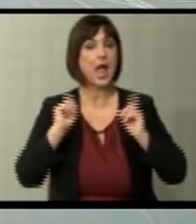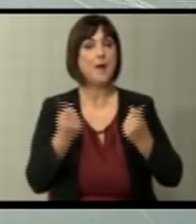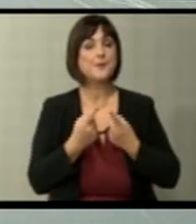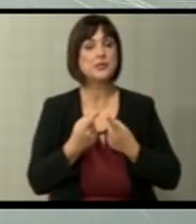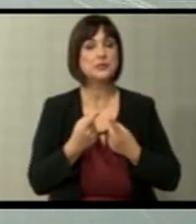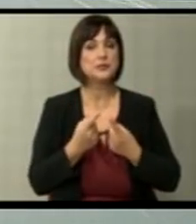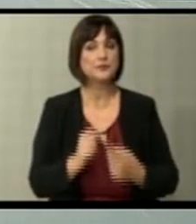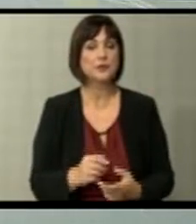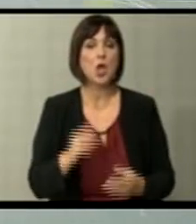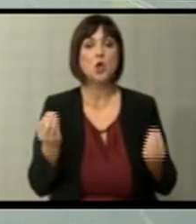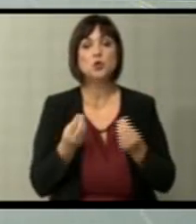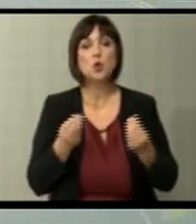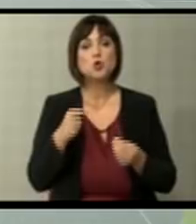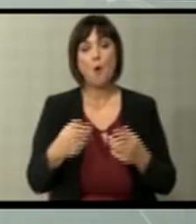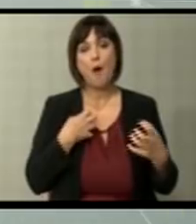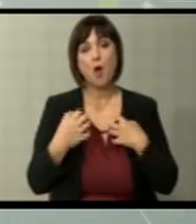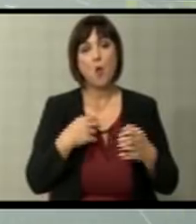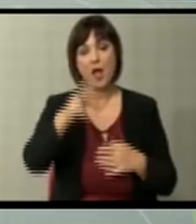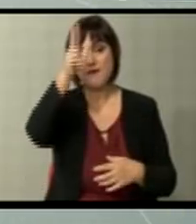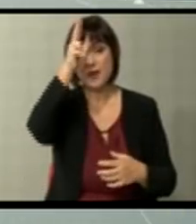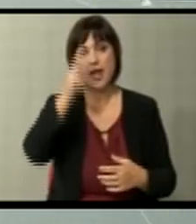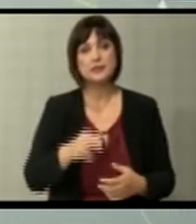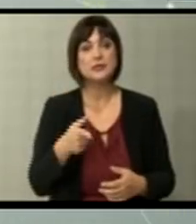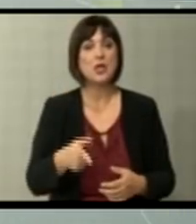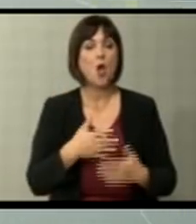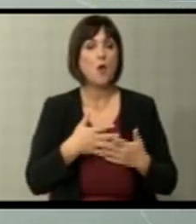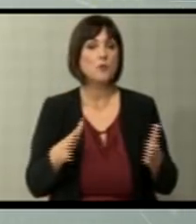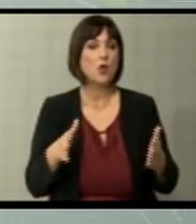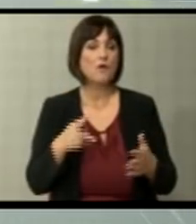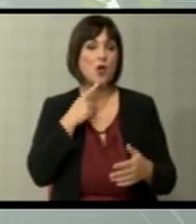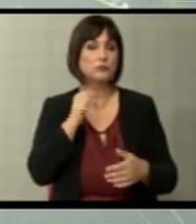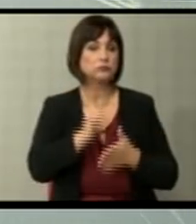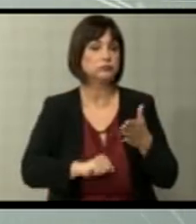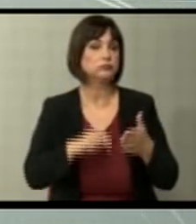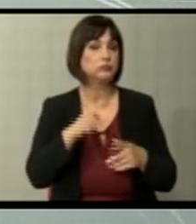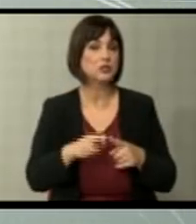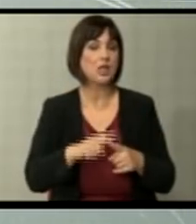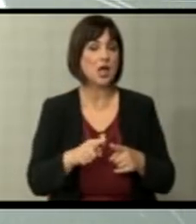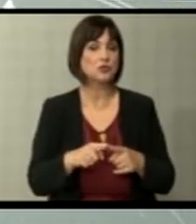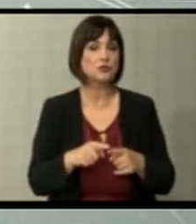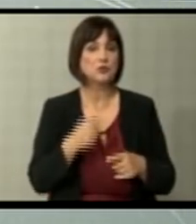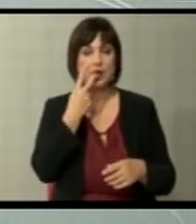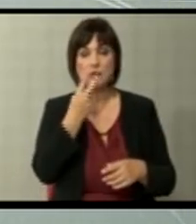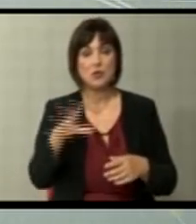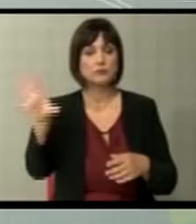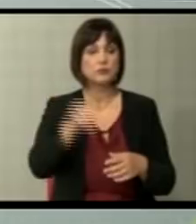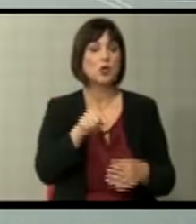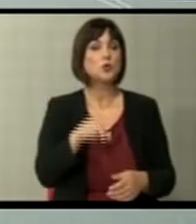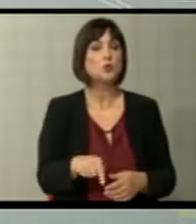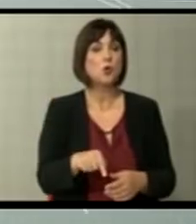евентуално зашто овај улога на Франција на вълку еден ригиден начин се отсликува тука.